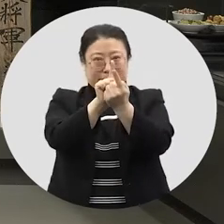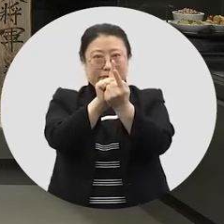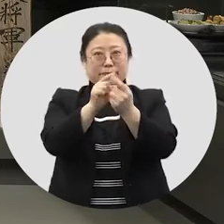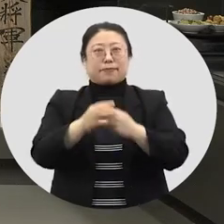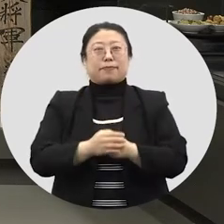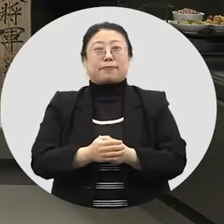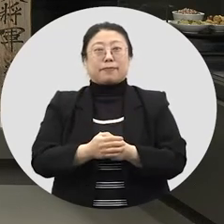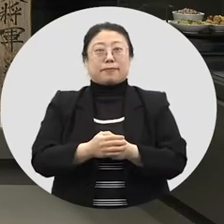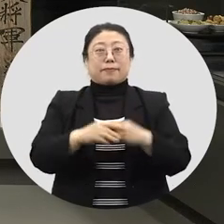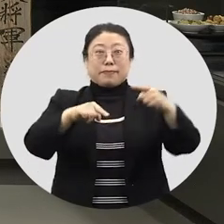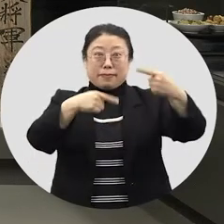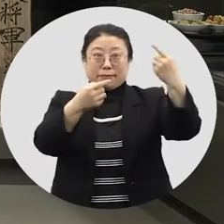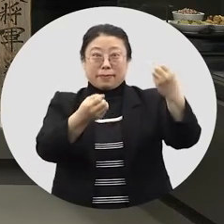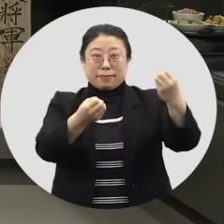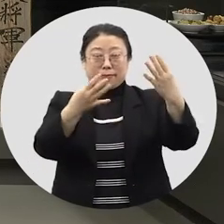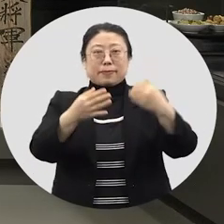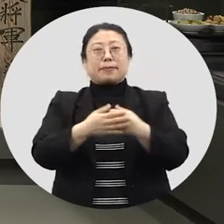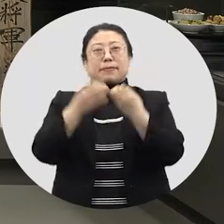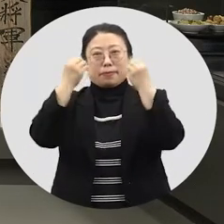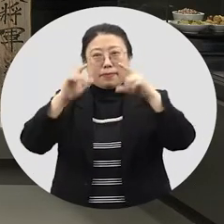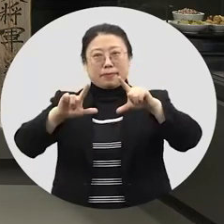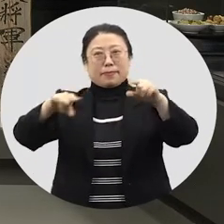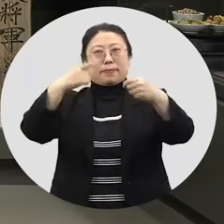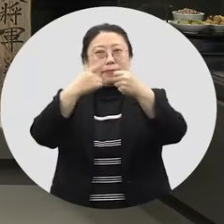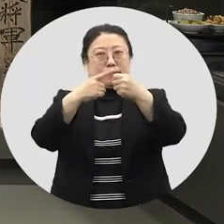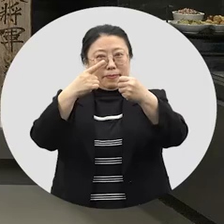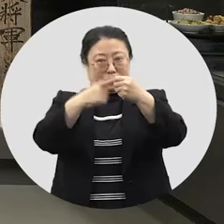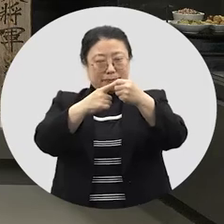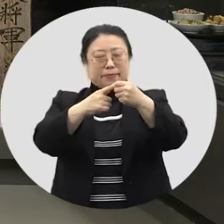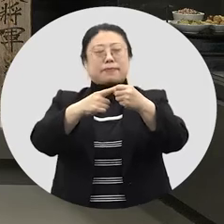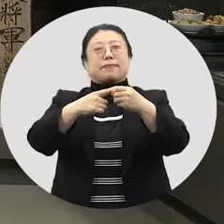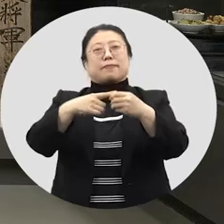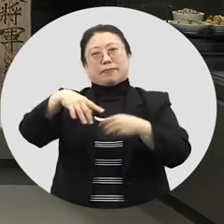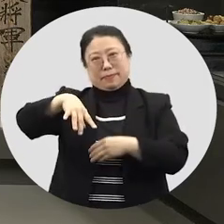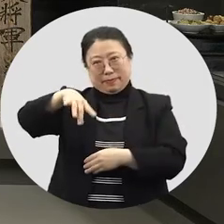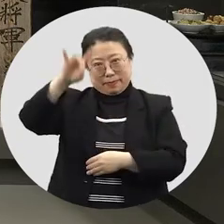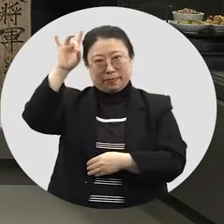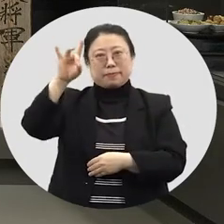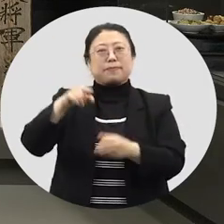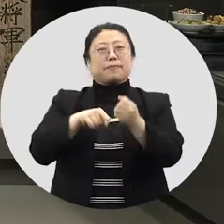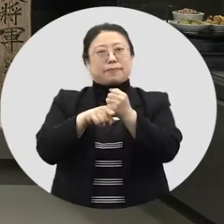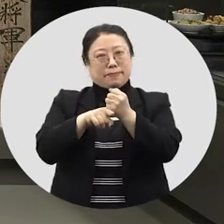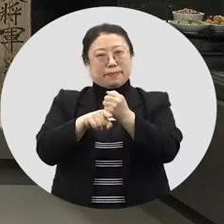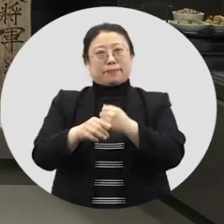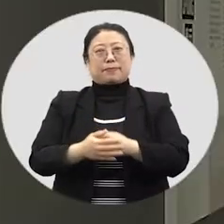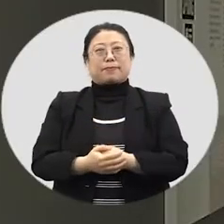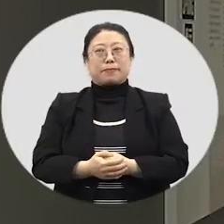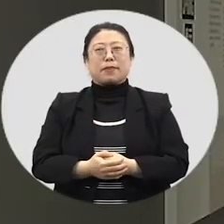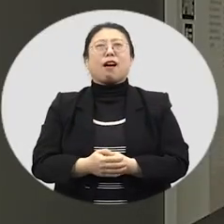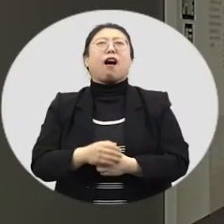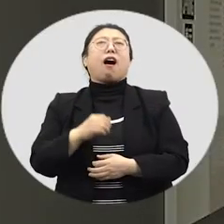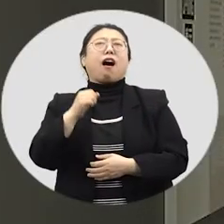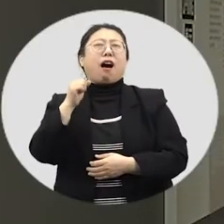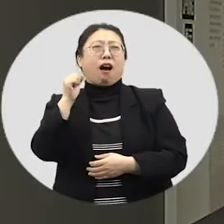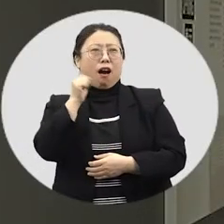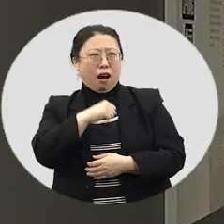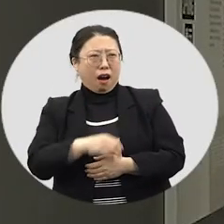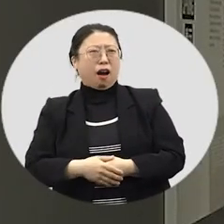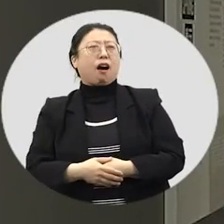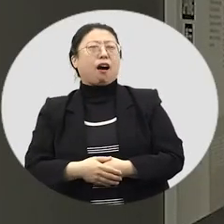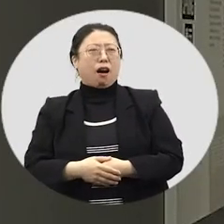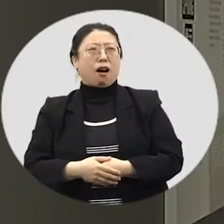명절이에요. 설은 새해의 첫 머리, 새해의 처음이라는 의미를 가지고 있어요. 아,